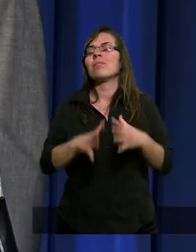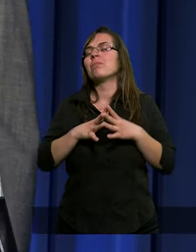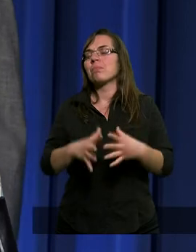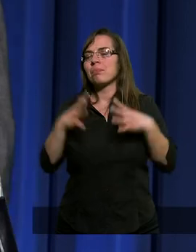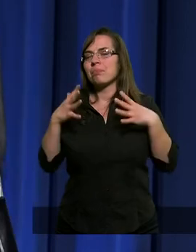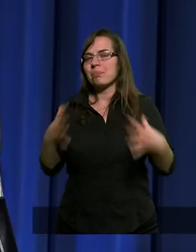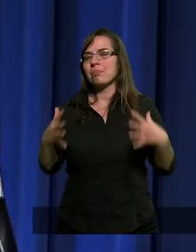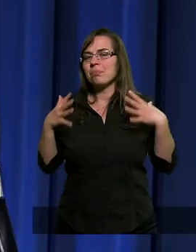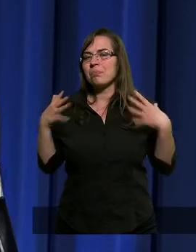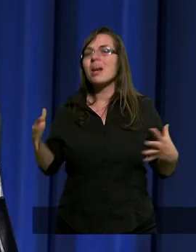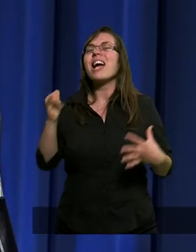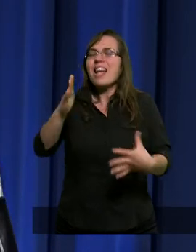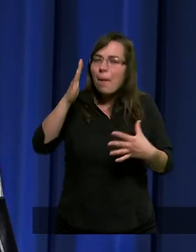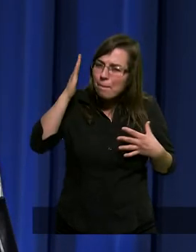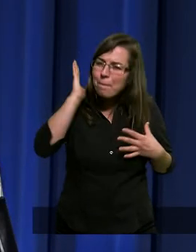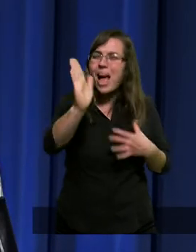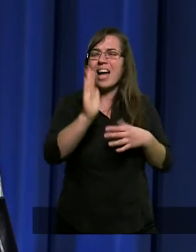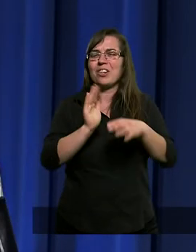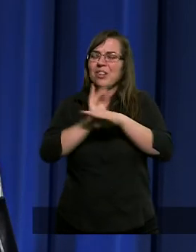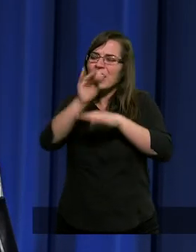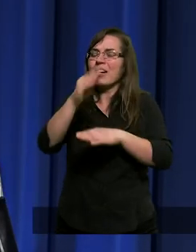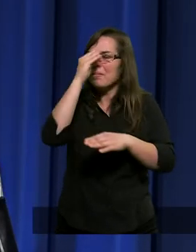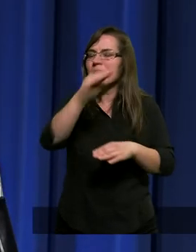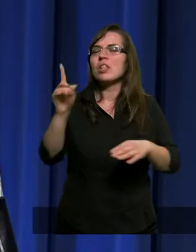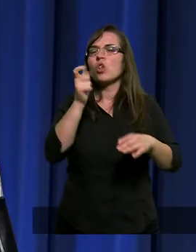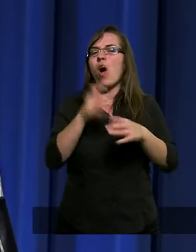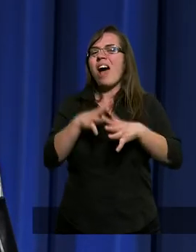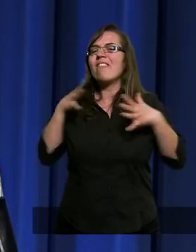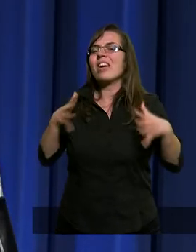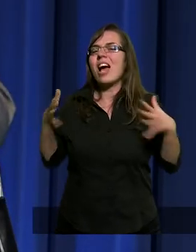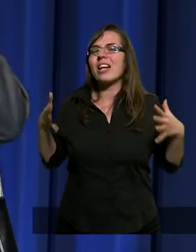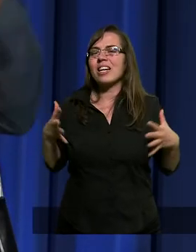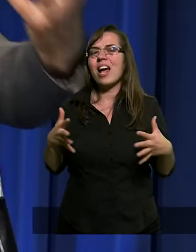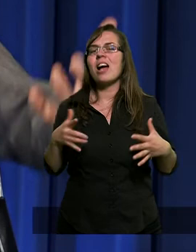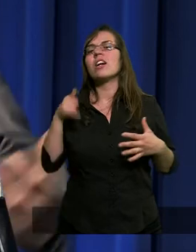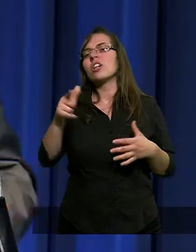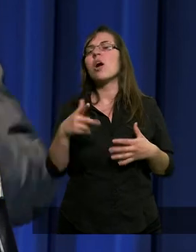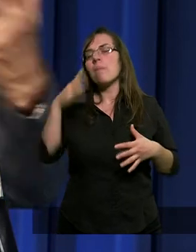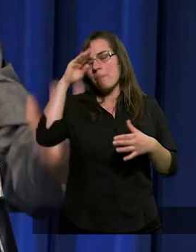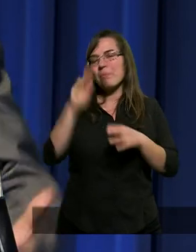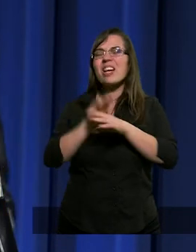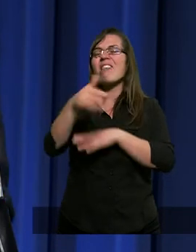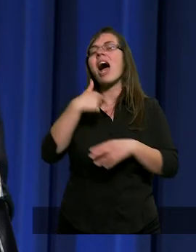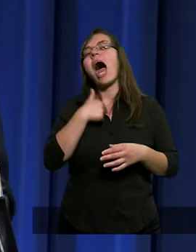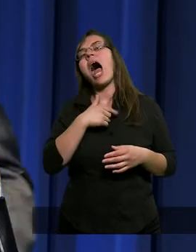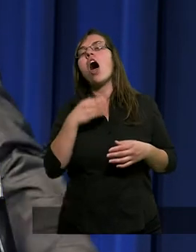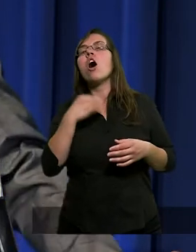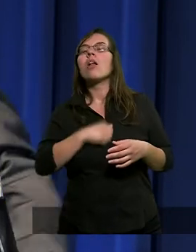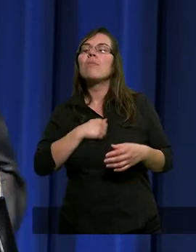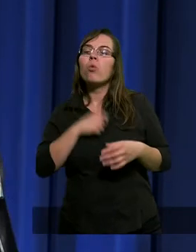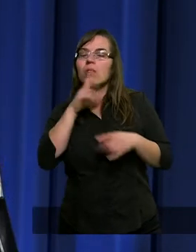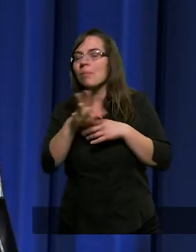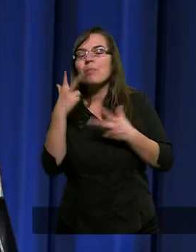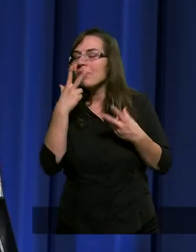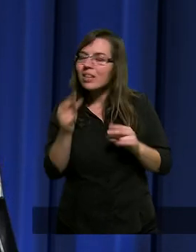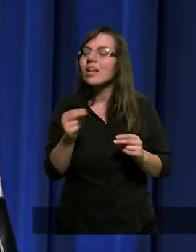więcej i będzie coraz więcej. Ja nie chcę jakimś ponurym przepowiadaczym, ale coraz